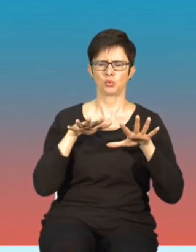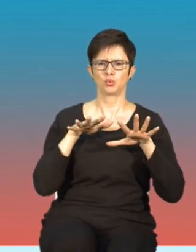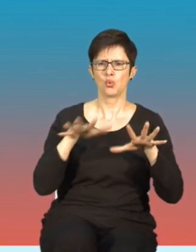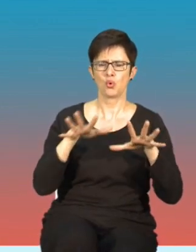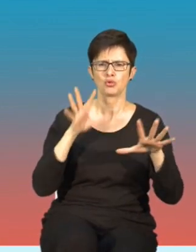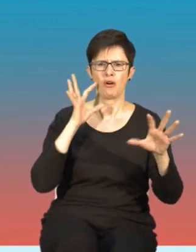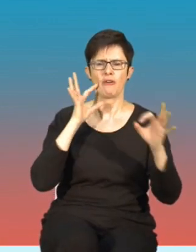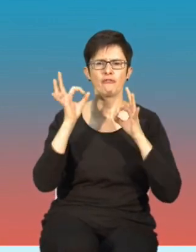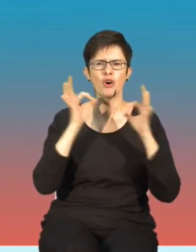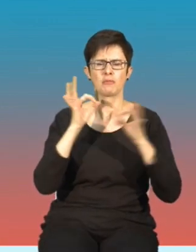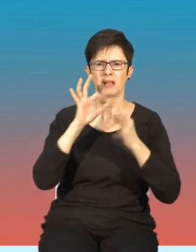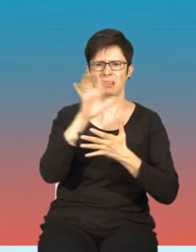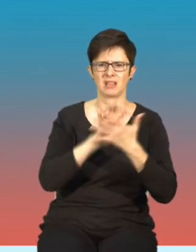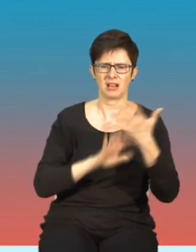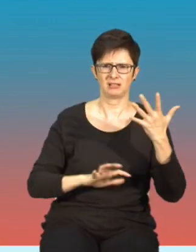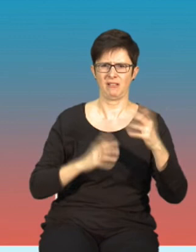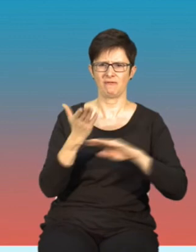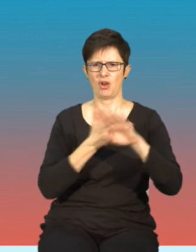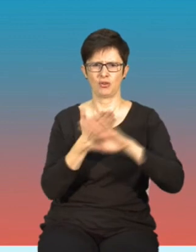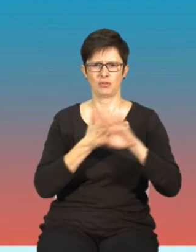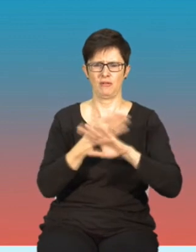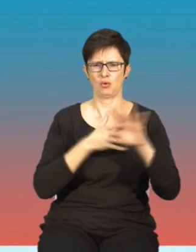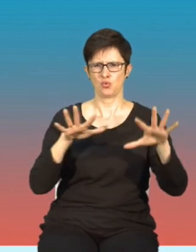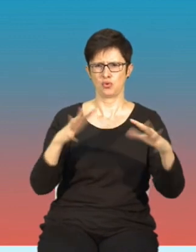poprzez treści dezinformujące.